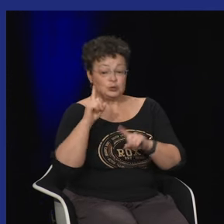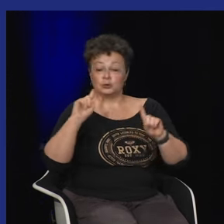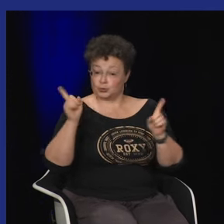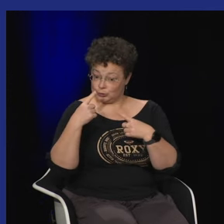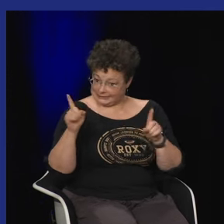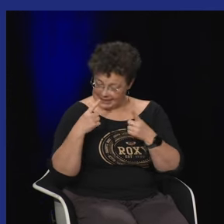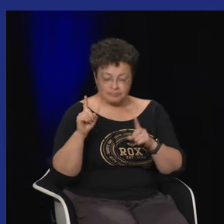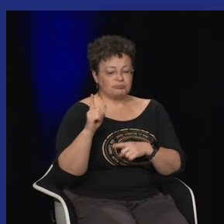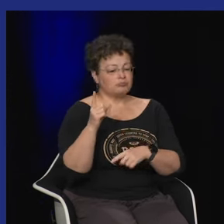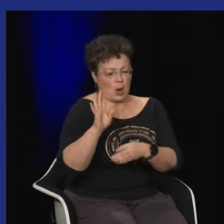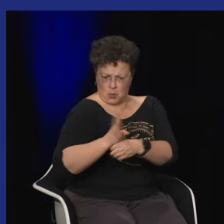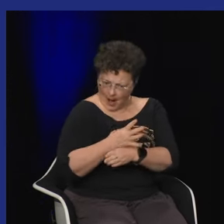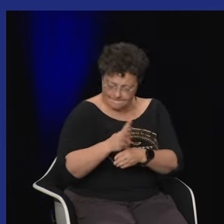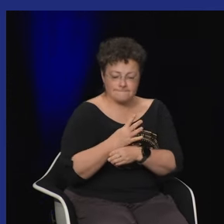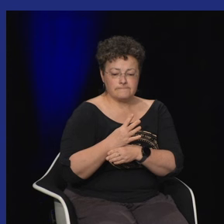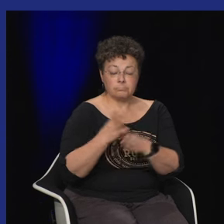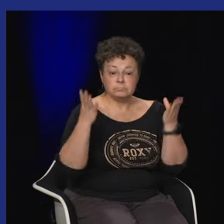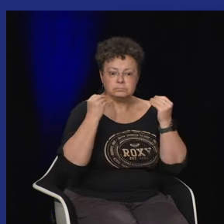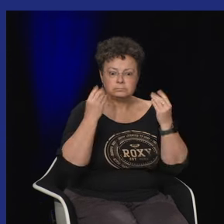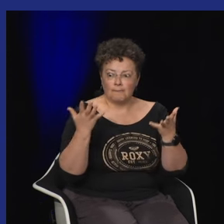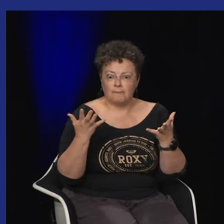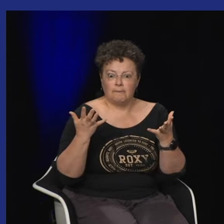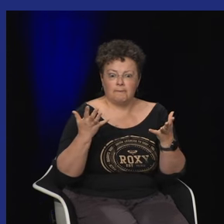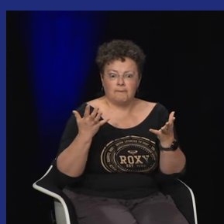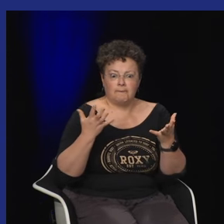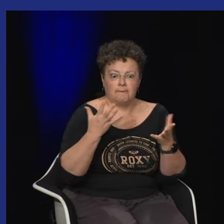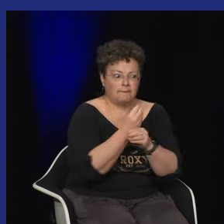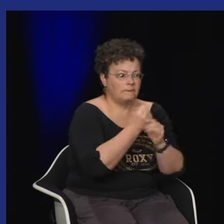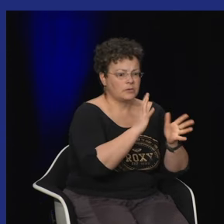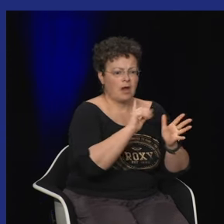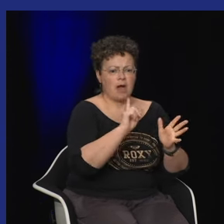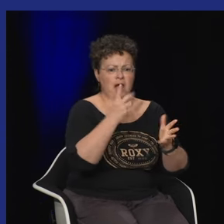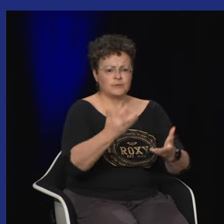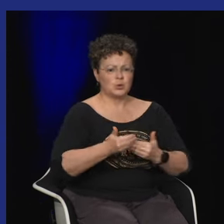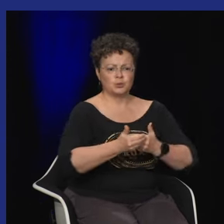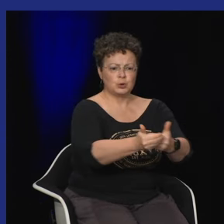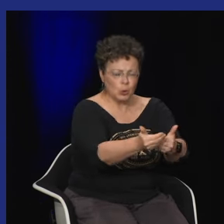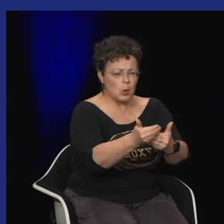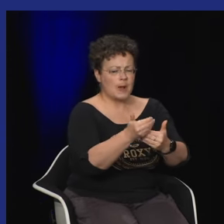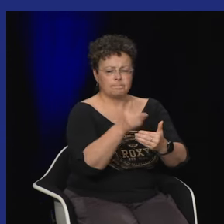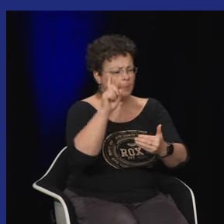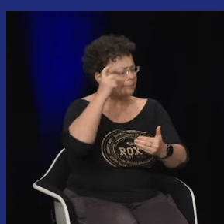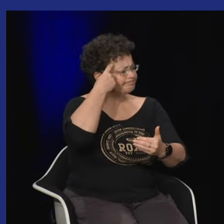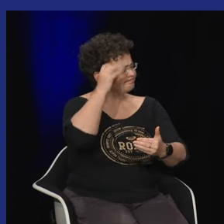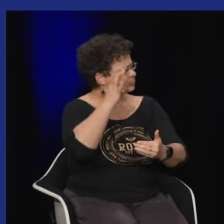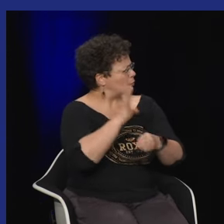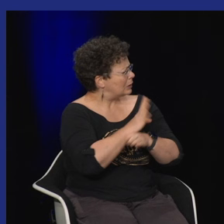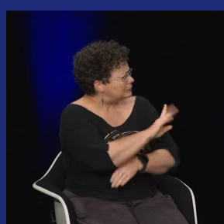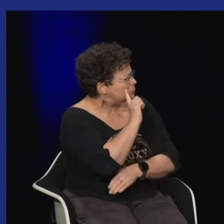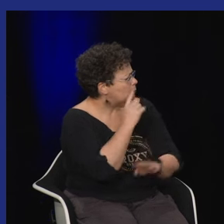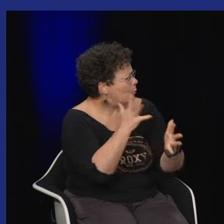qui est une personne entendante musicienne poétesse qui a perdu l'audition et qui s'est dit